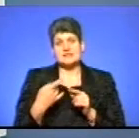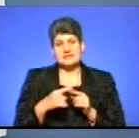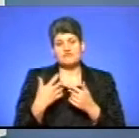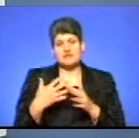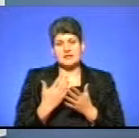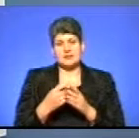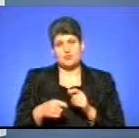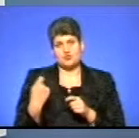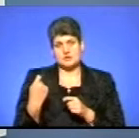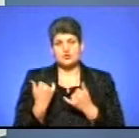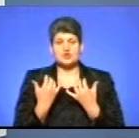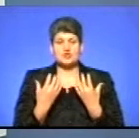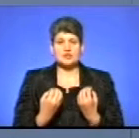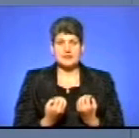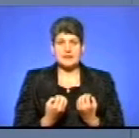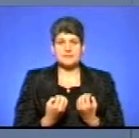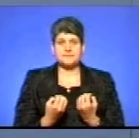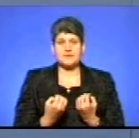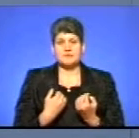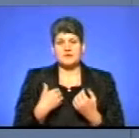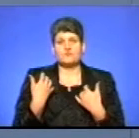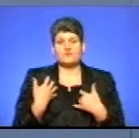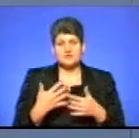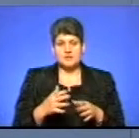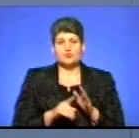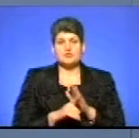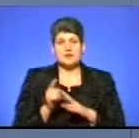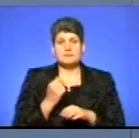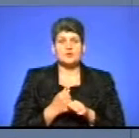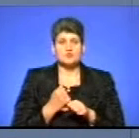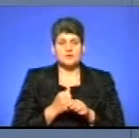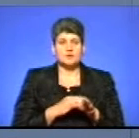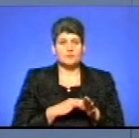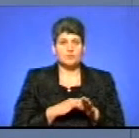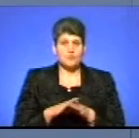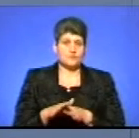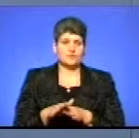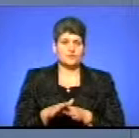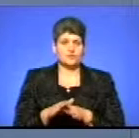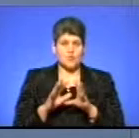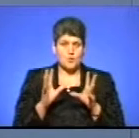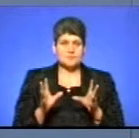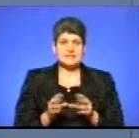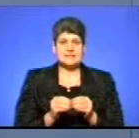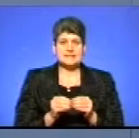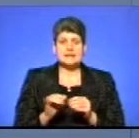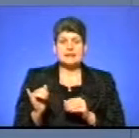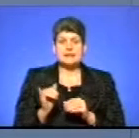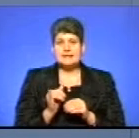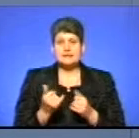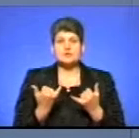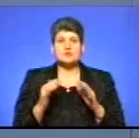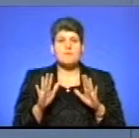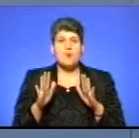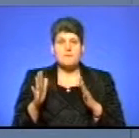порушення. На сьогоднішній день ми вже почали працювати в повному, як то кажуть, обсязі. І на даний